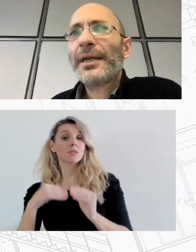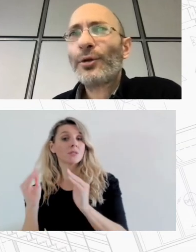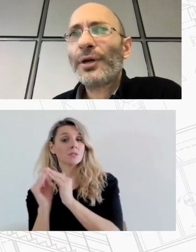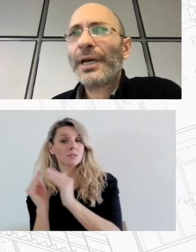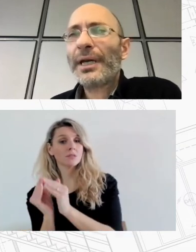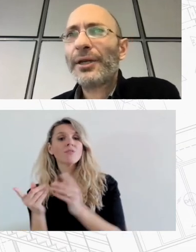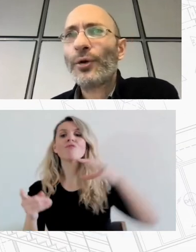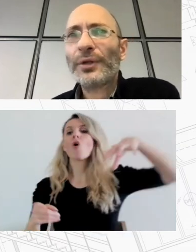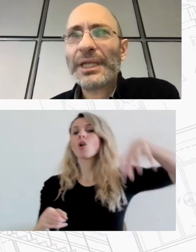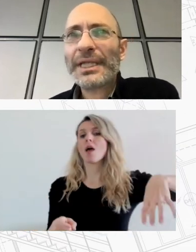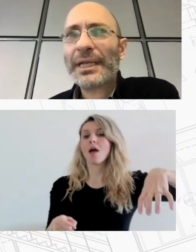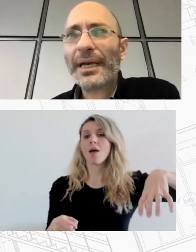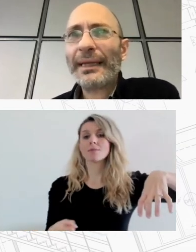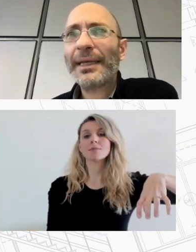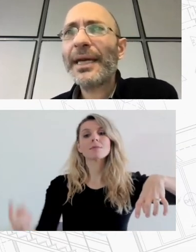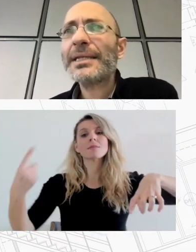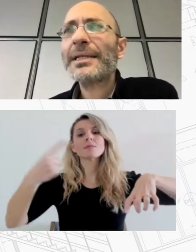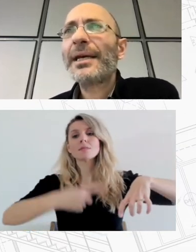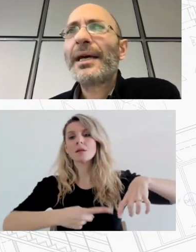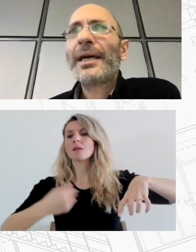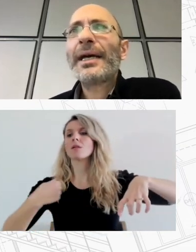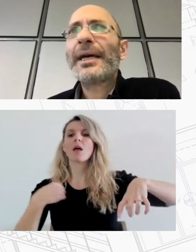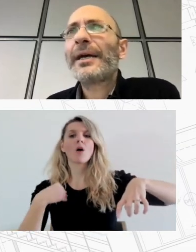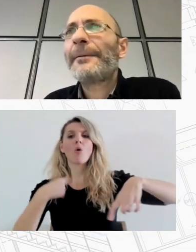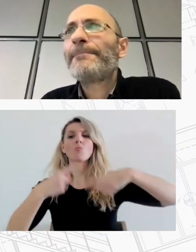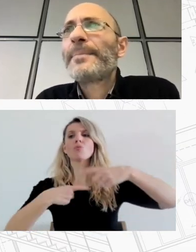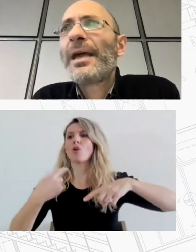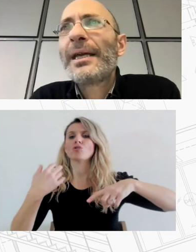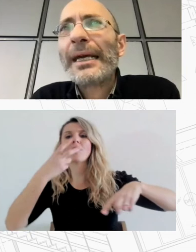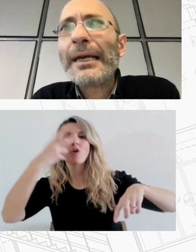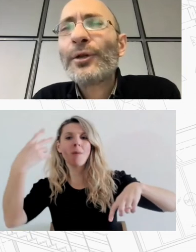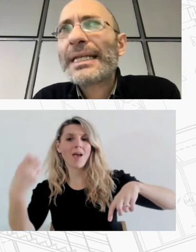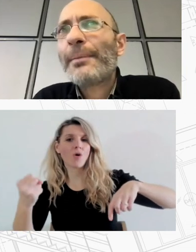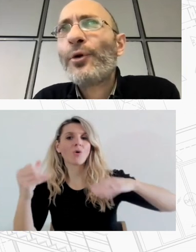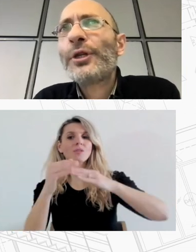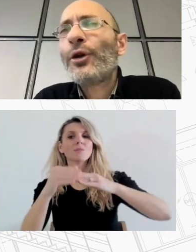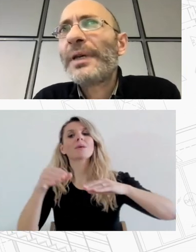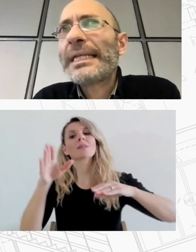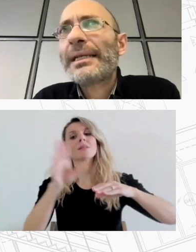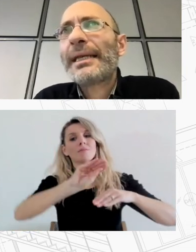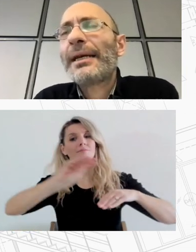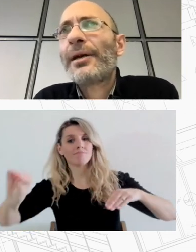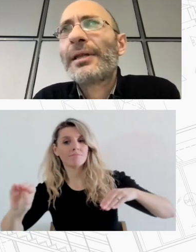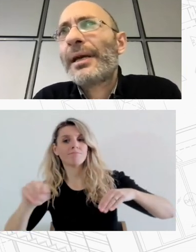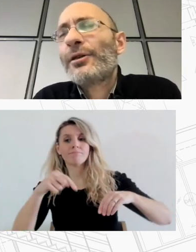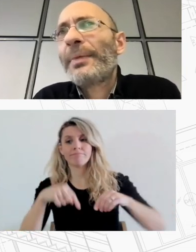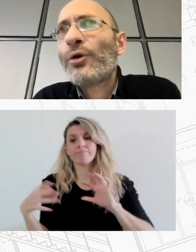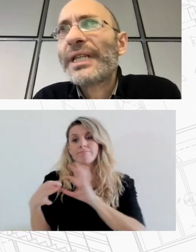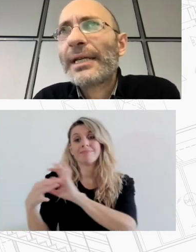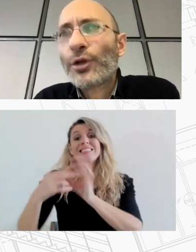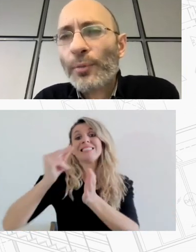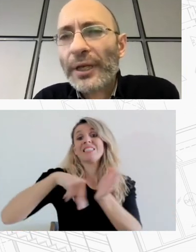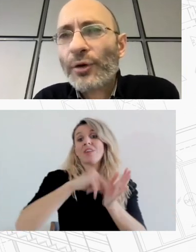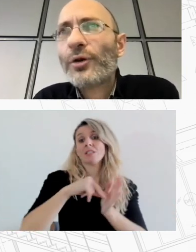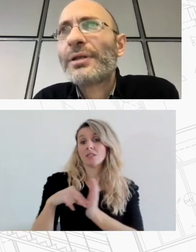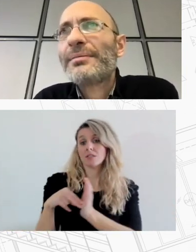και των δικαιούχων της κατοικίας και κλείνοντας να πω ότι η υλοποίηση τοπικών